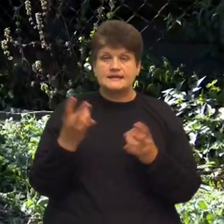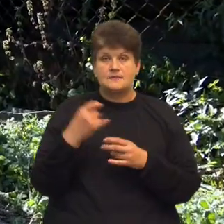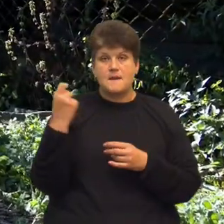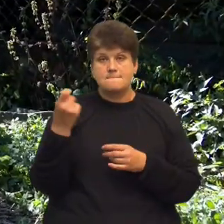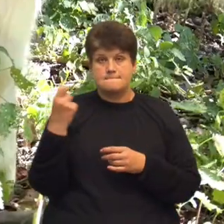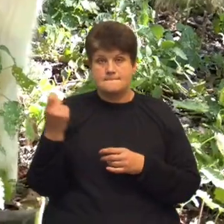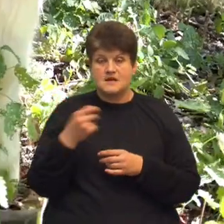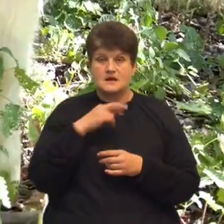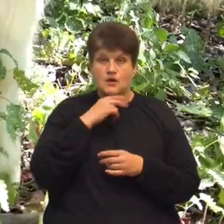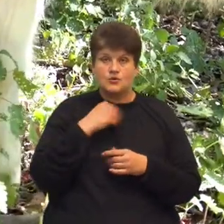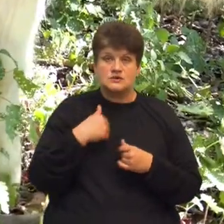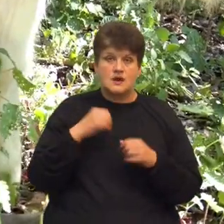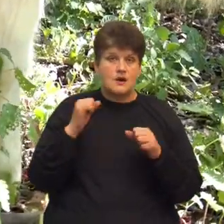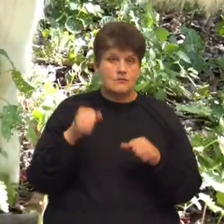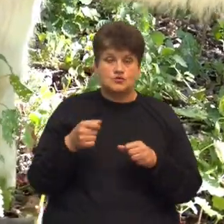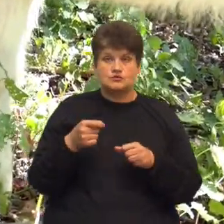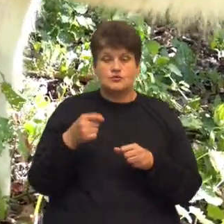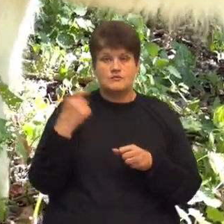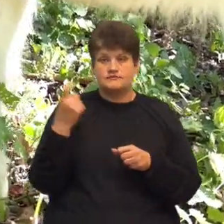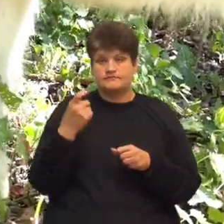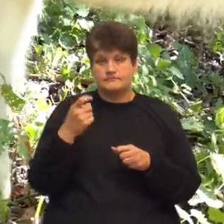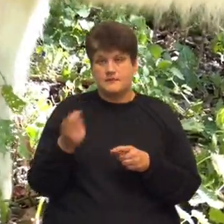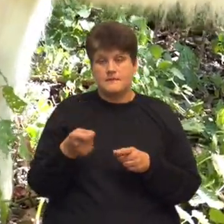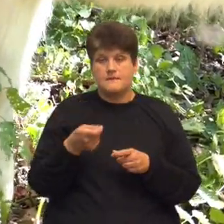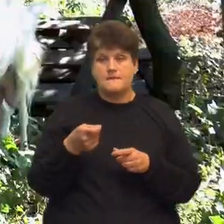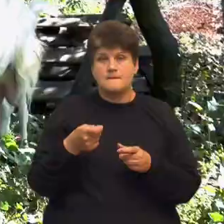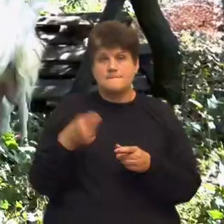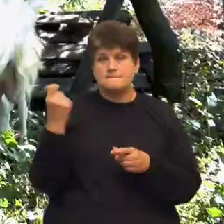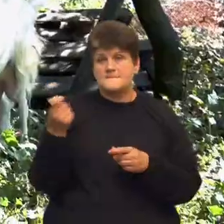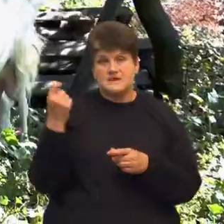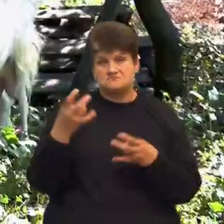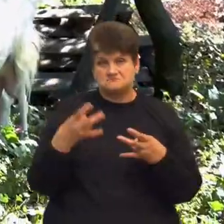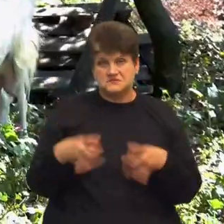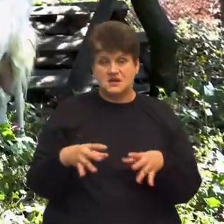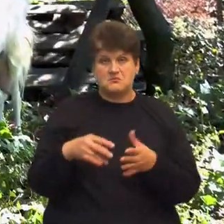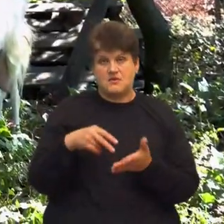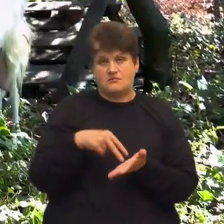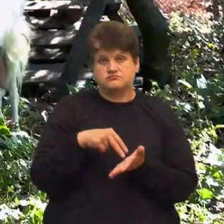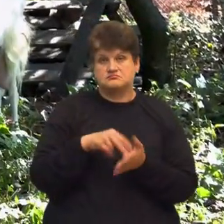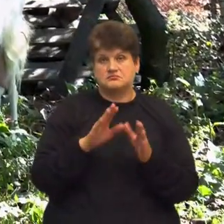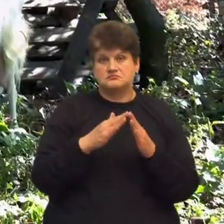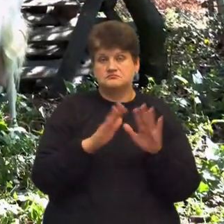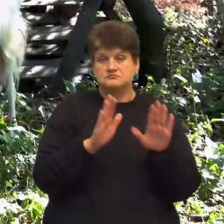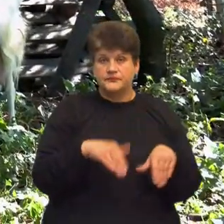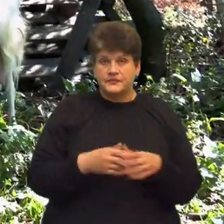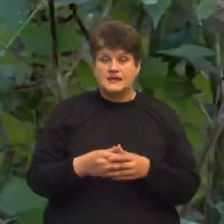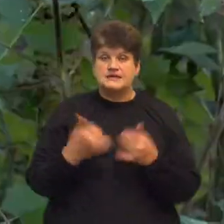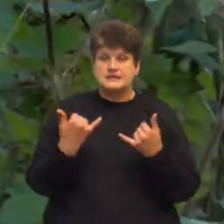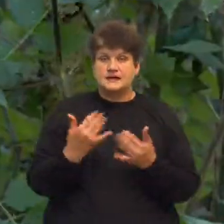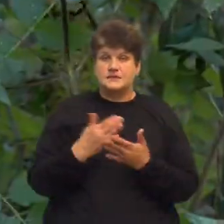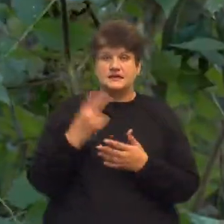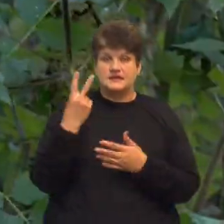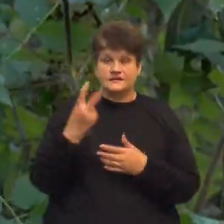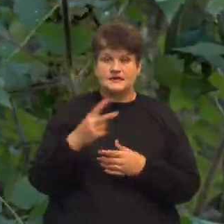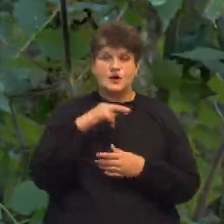я можу і не пашти, можу її годувати в стайну, вони стоять. Зараз у господарстві Бавдесів дві кози та